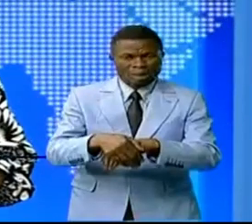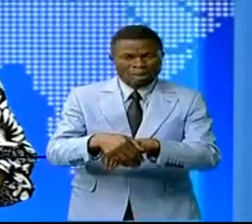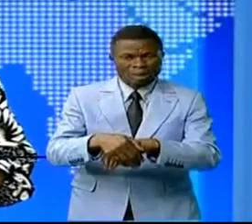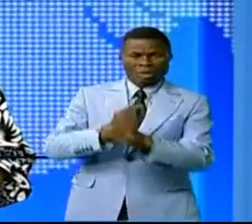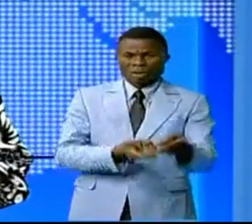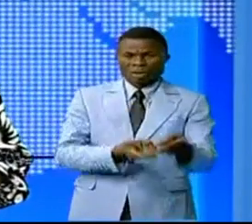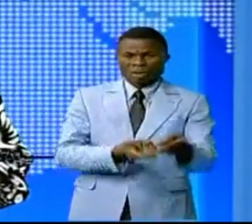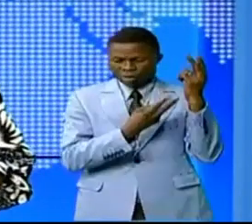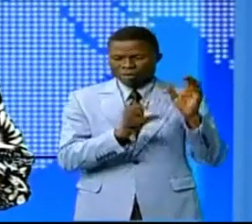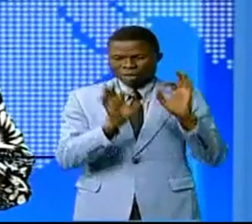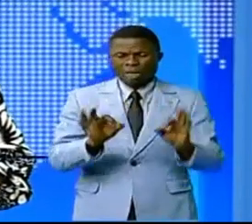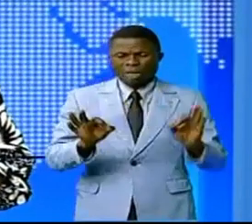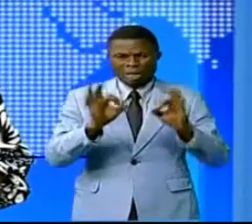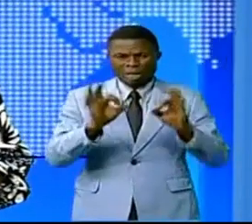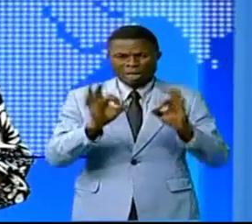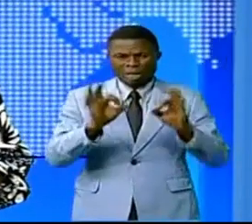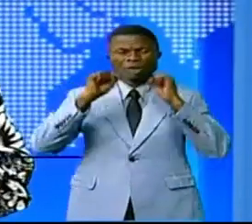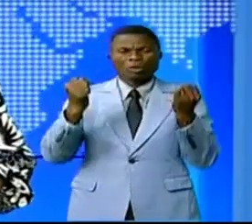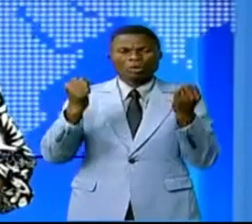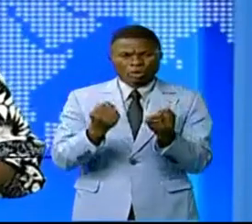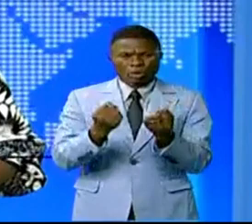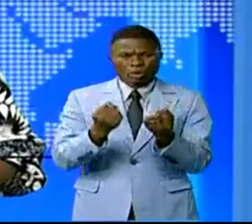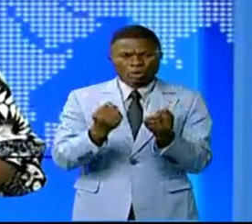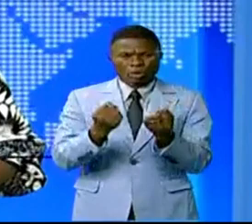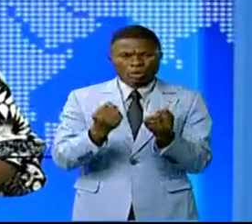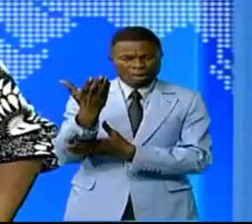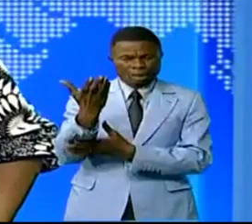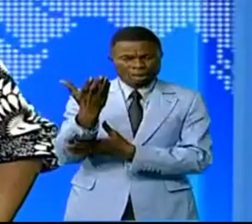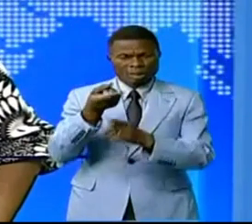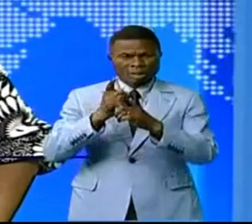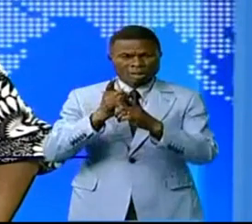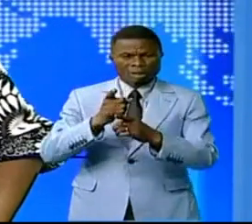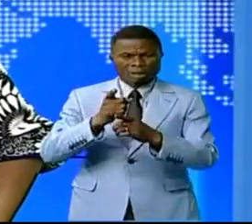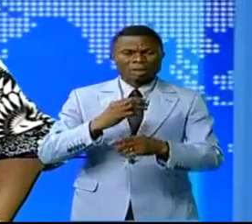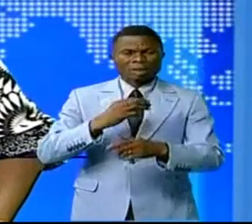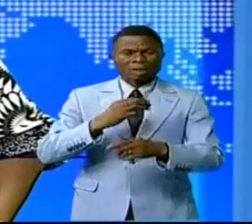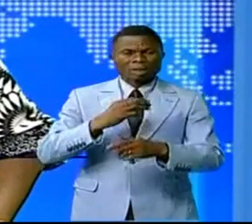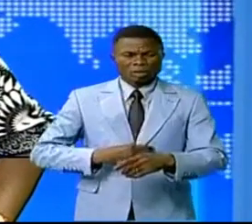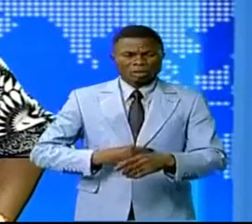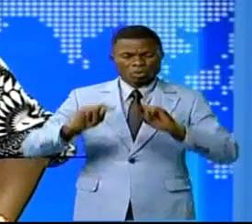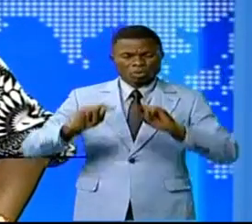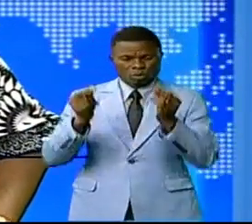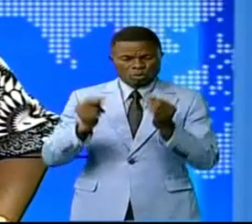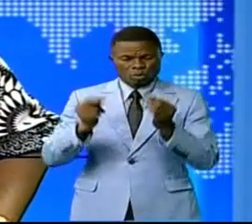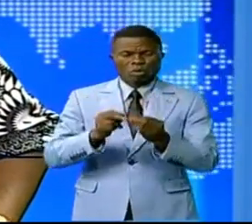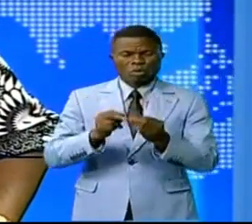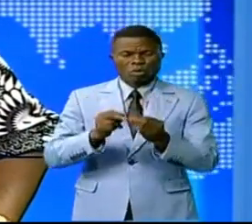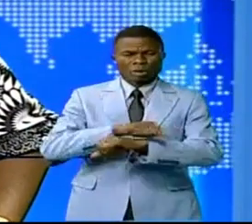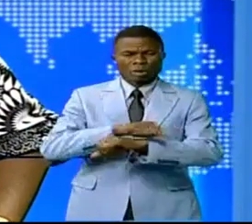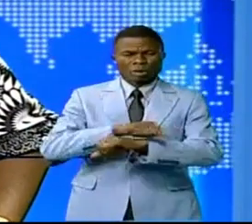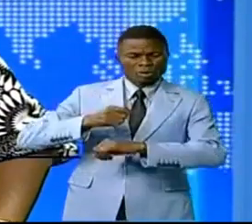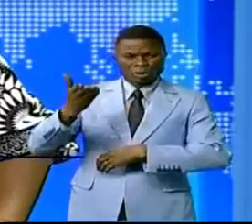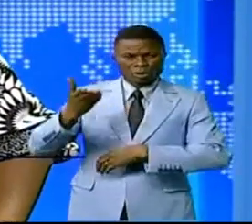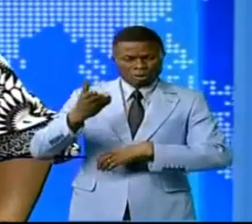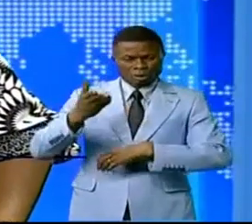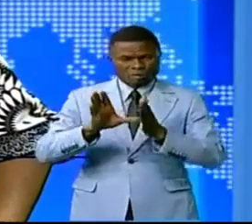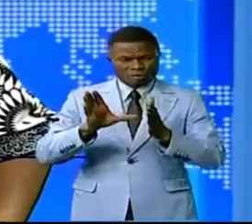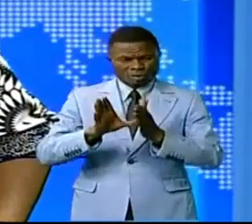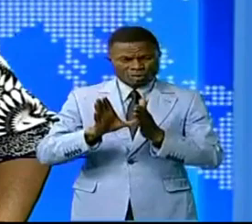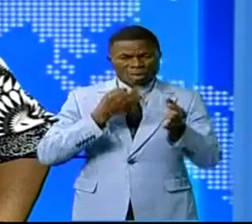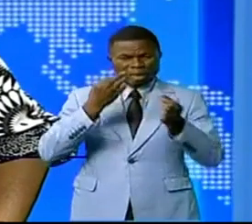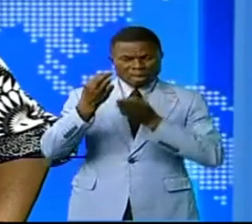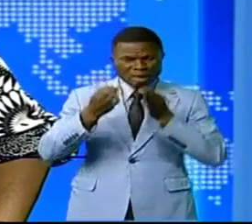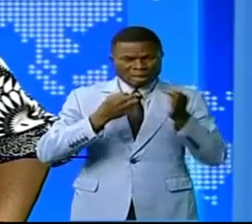valeurs essentielles de la société. Cet appel est du procureur des sept cours. Benza Loussala s'est